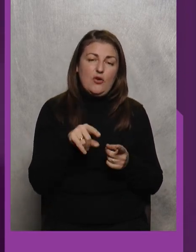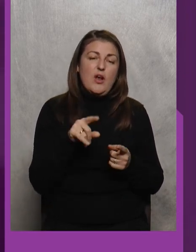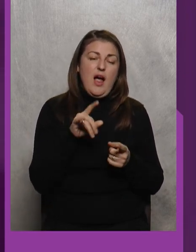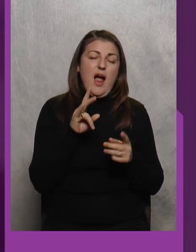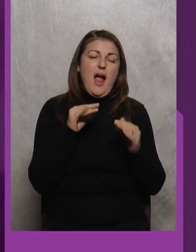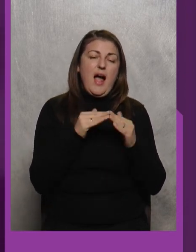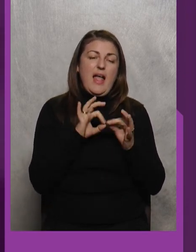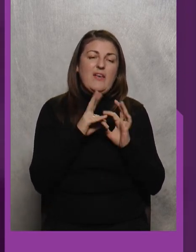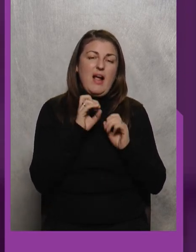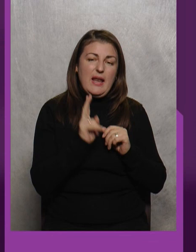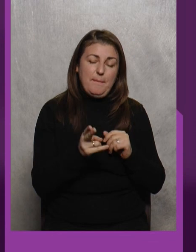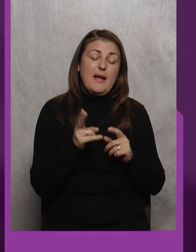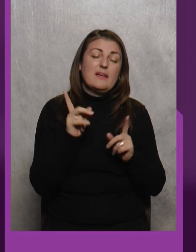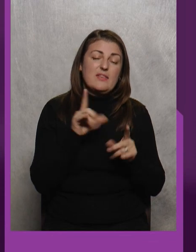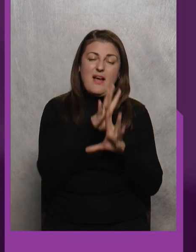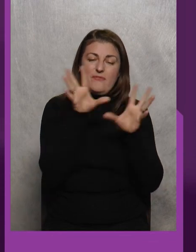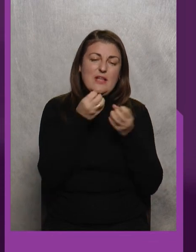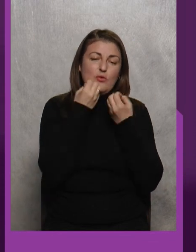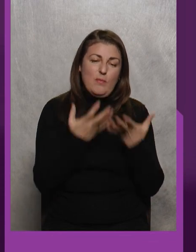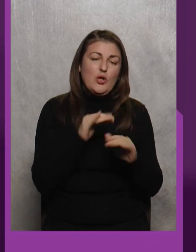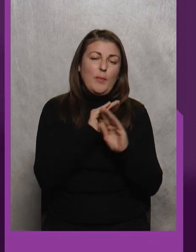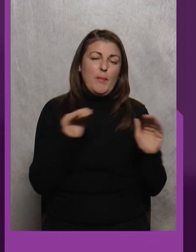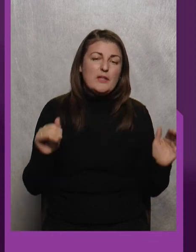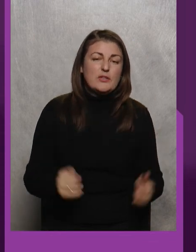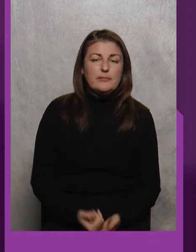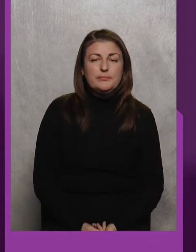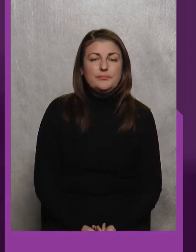Еквалімпік На все добре До побачення